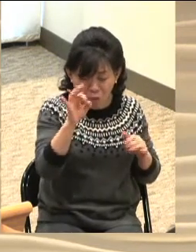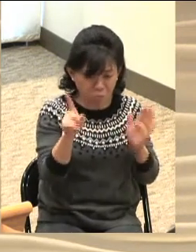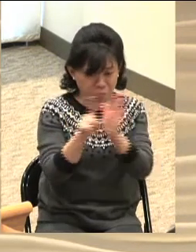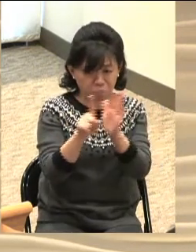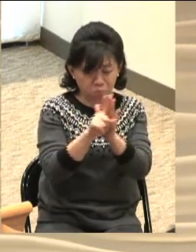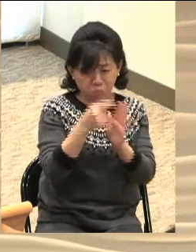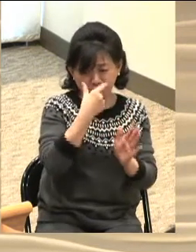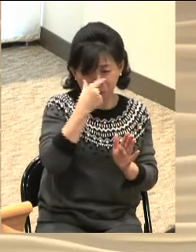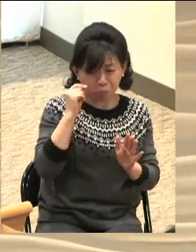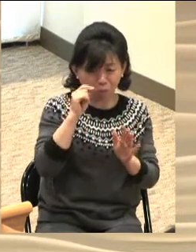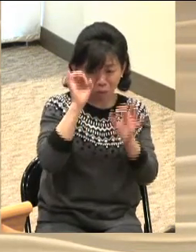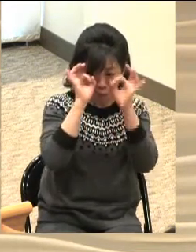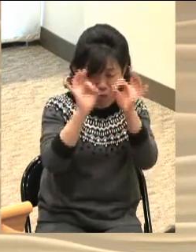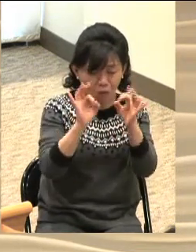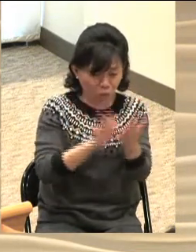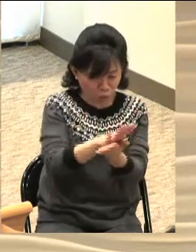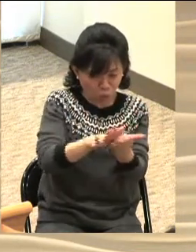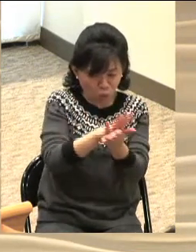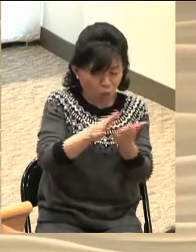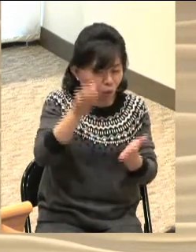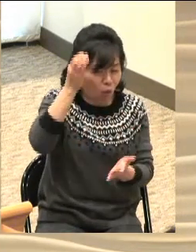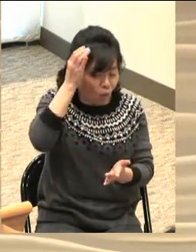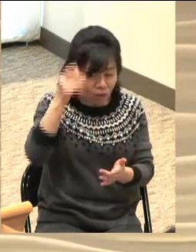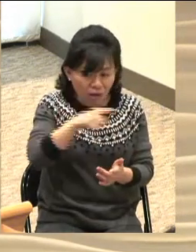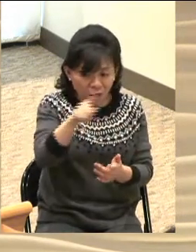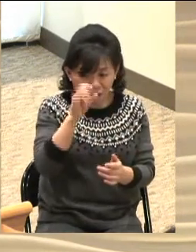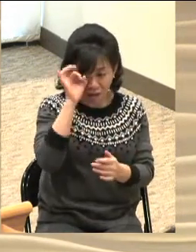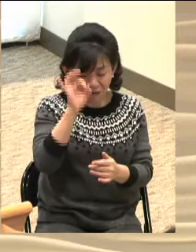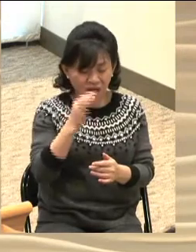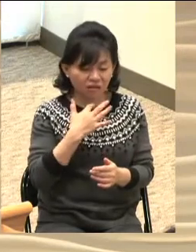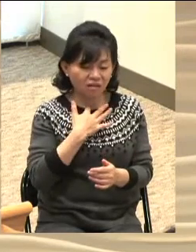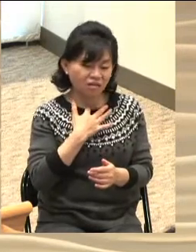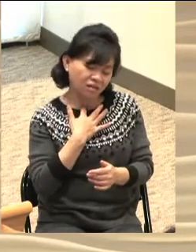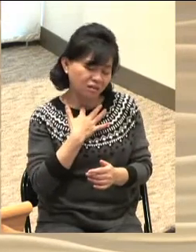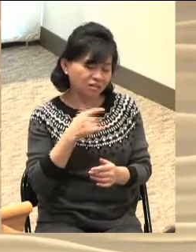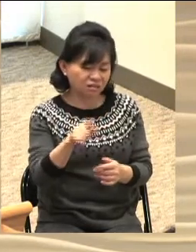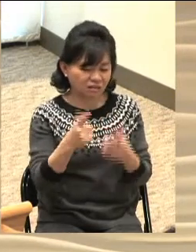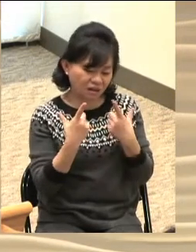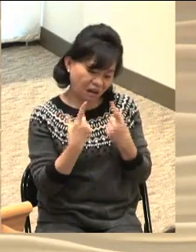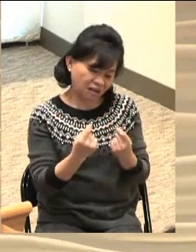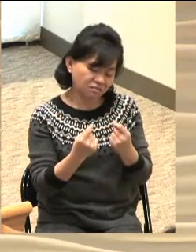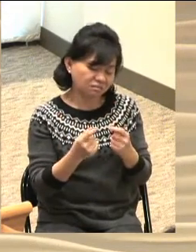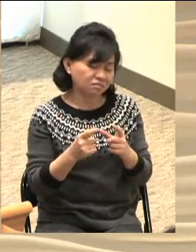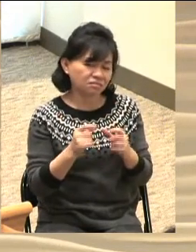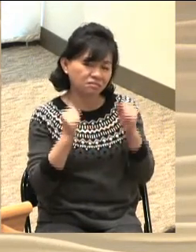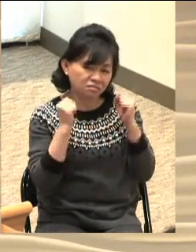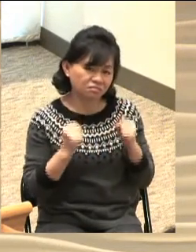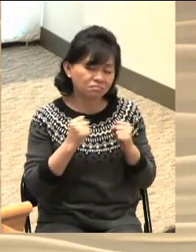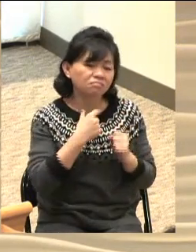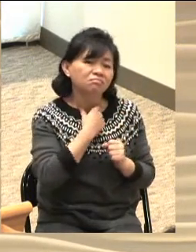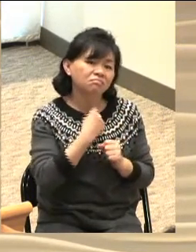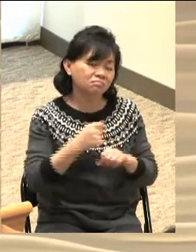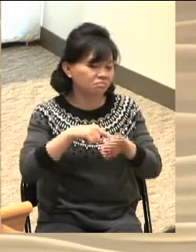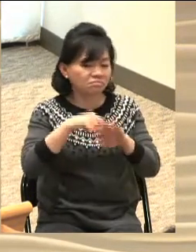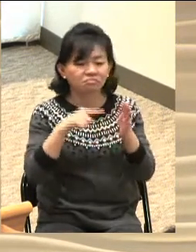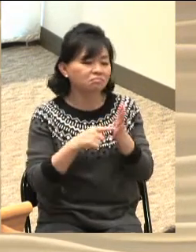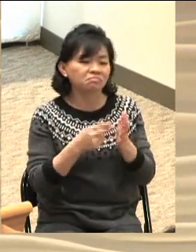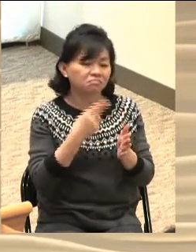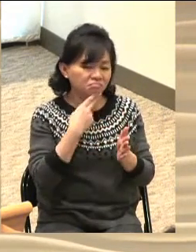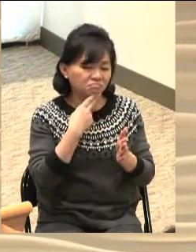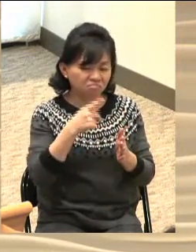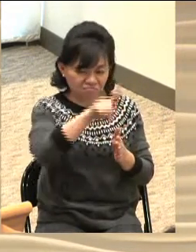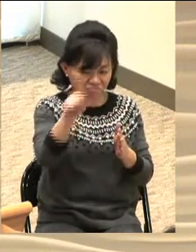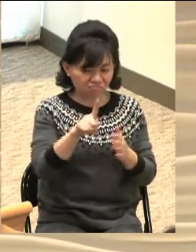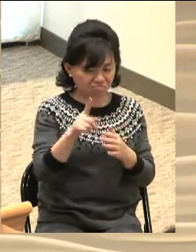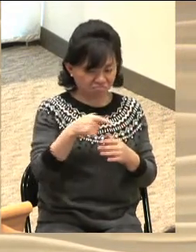몇 달을 지내다 보니까 이 형제가 자신이 이 모임에서 환영받지 못한다는 걸 깨달은 것입니다 아, 내가